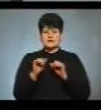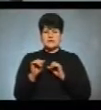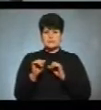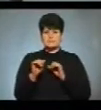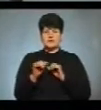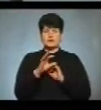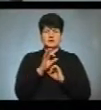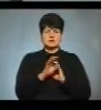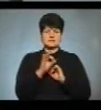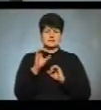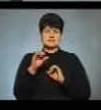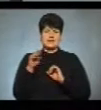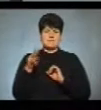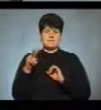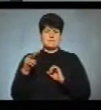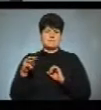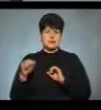виборців Олександр Стельмах.